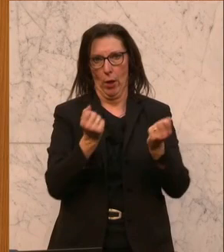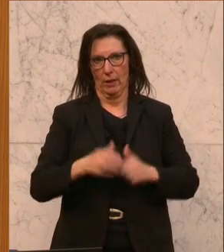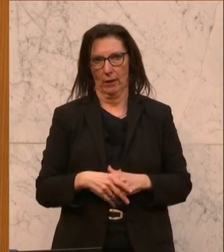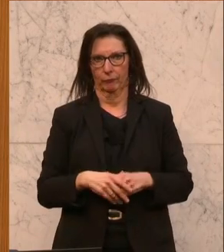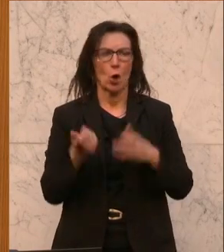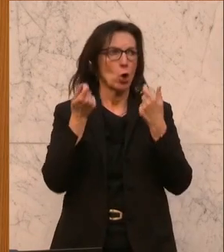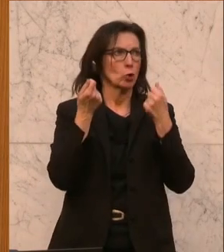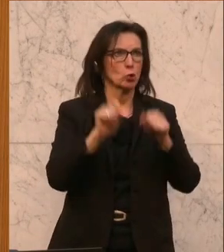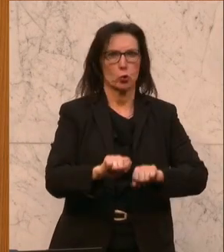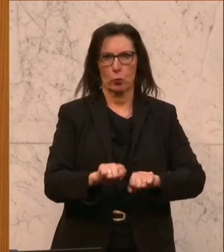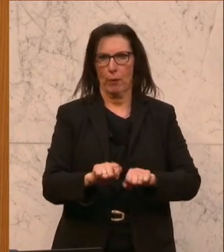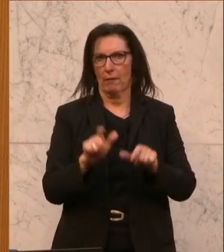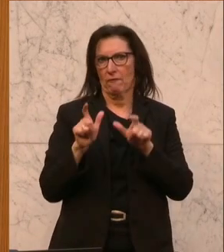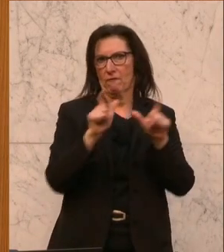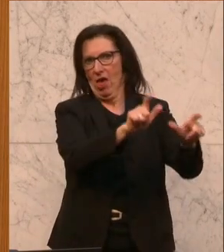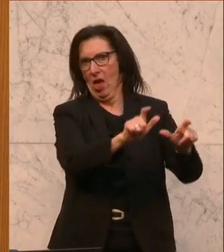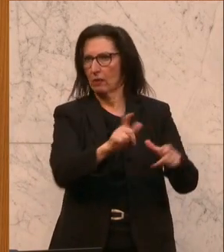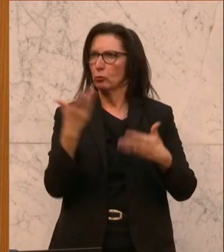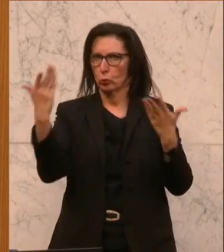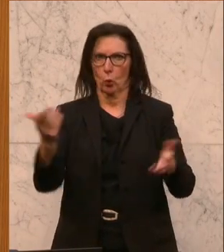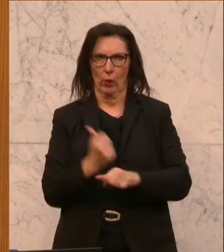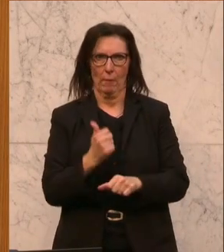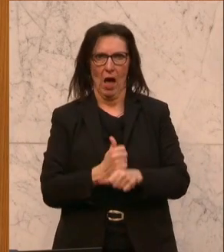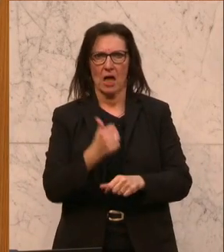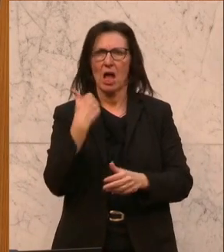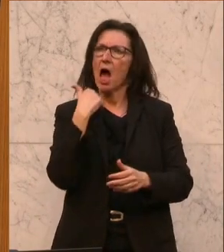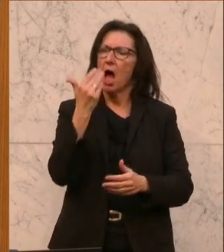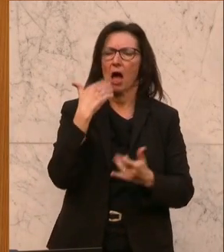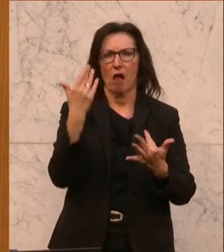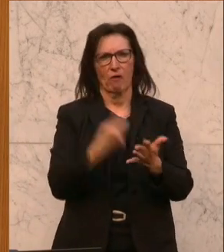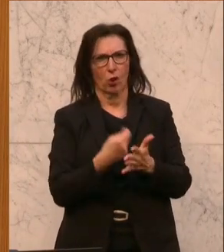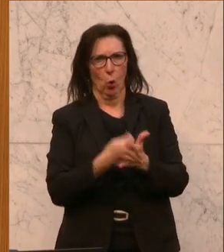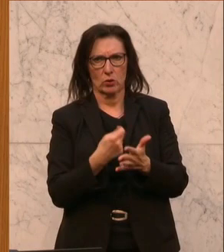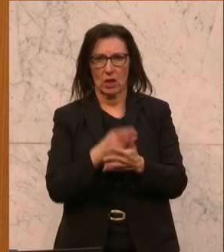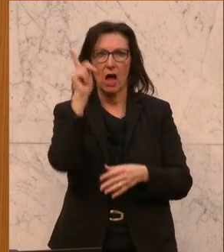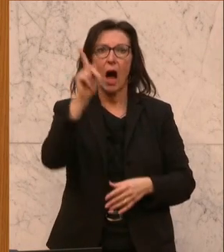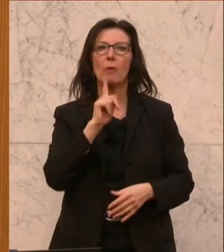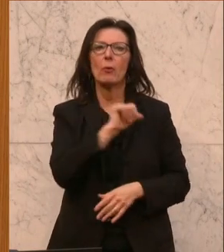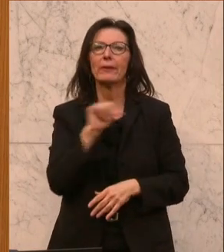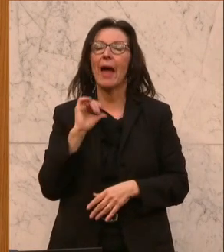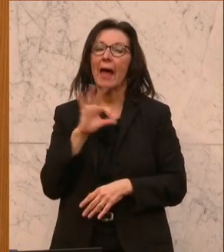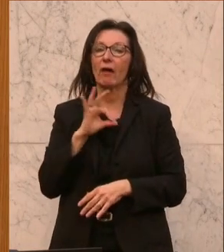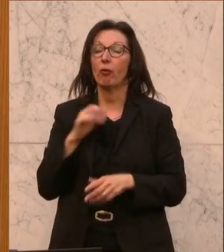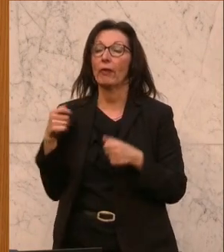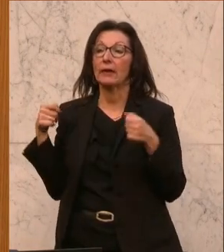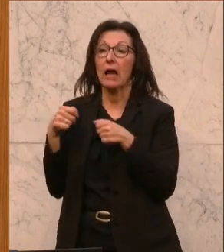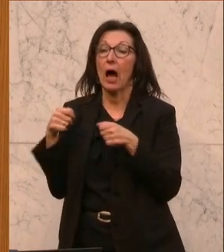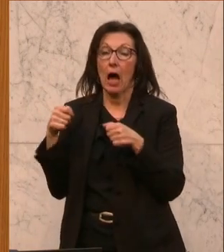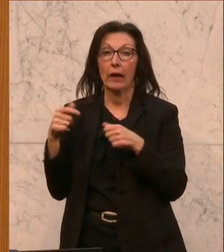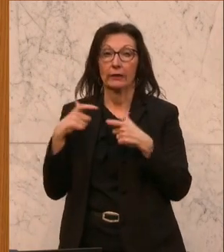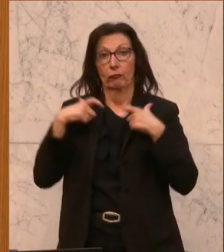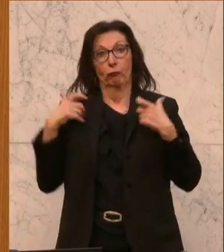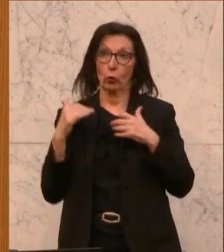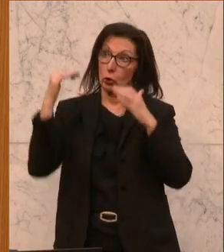Zusperren und Wegsperren, das war ihr Motto. Koste es, was es wolle, aber nur für die eigenen Freunde und Funktionäre, nicht aber